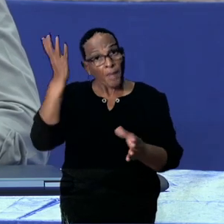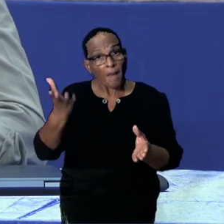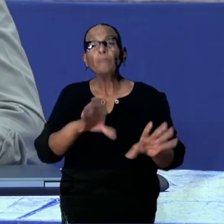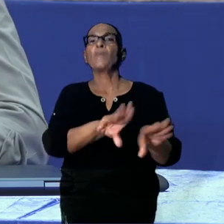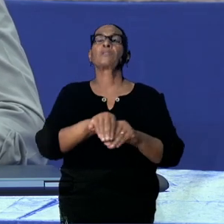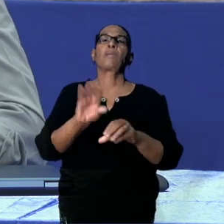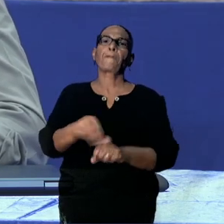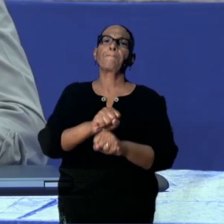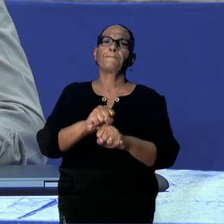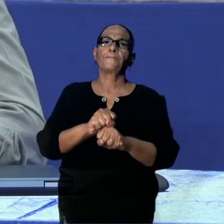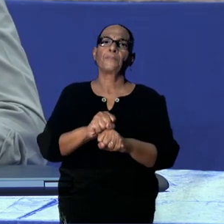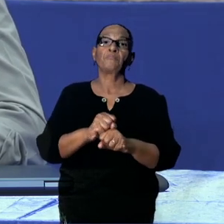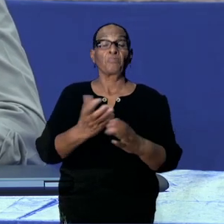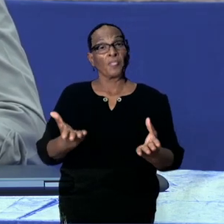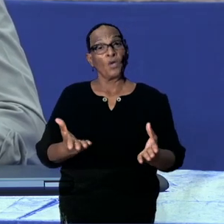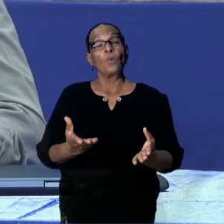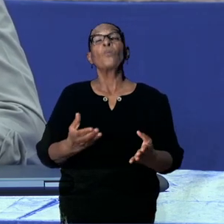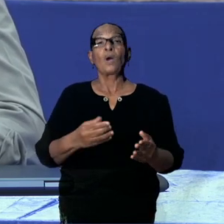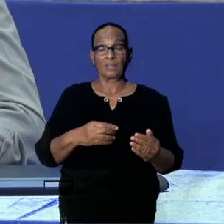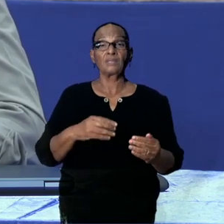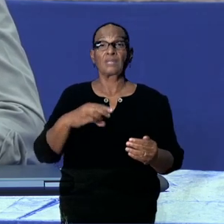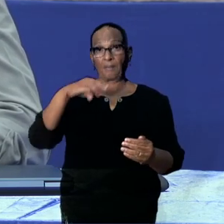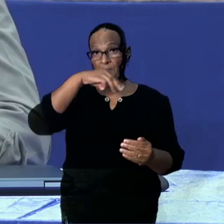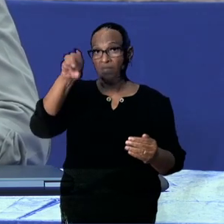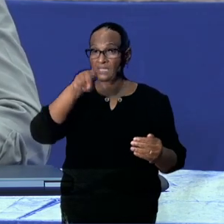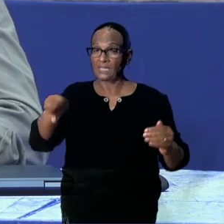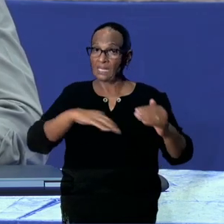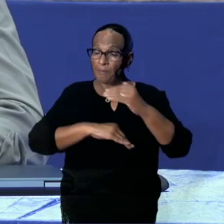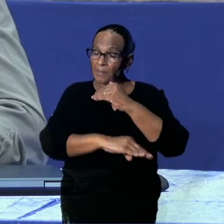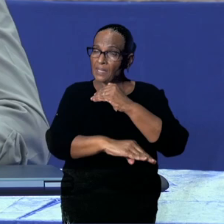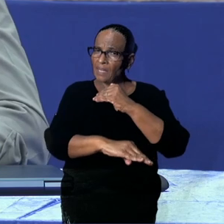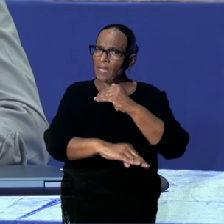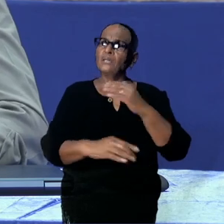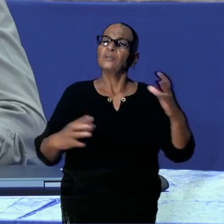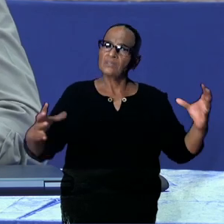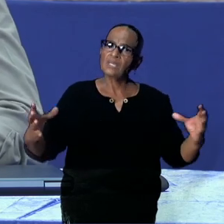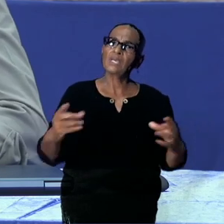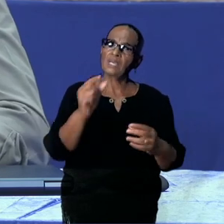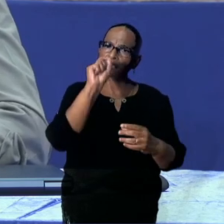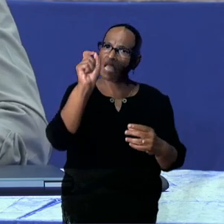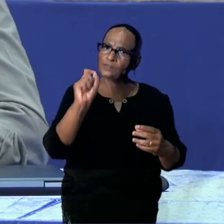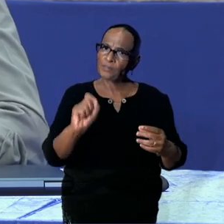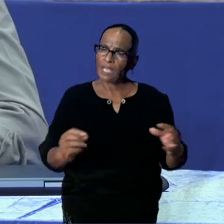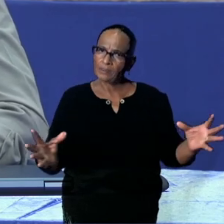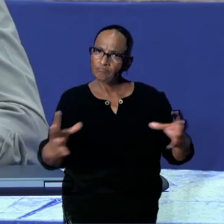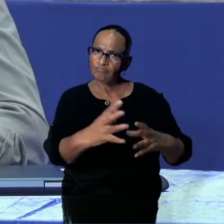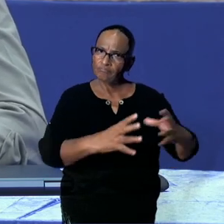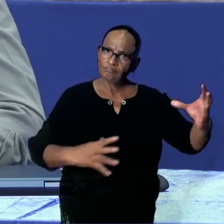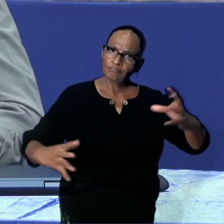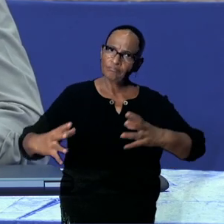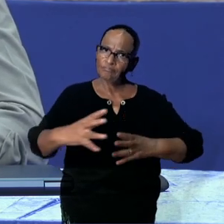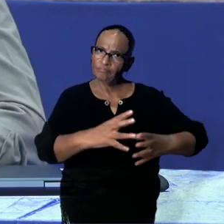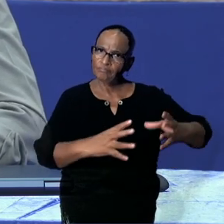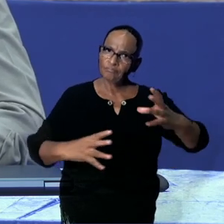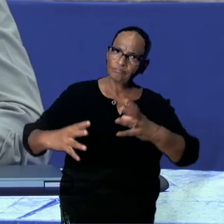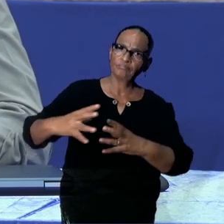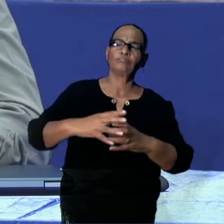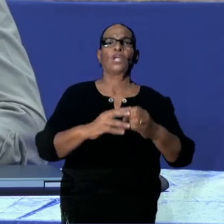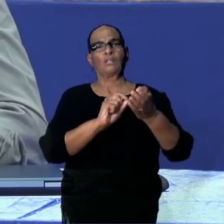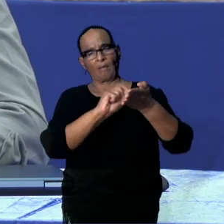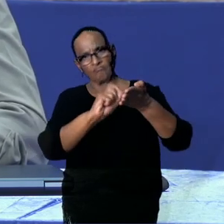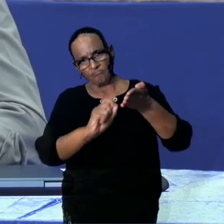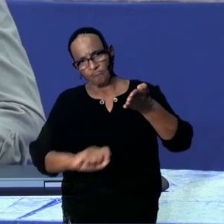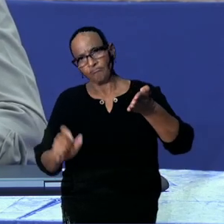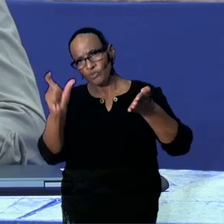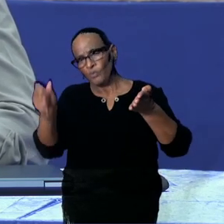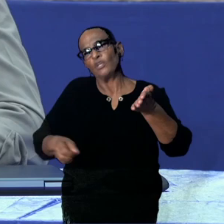betreft, de surveillance van de medische zending is nog steeds hetzelfde. Ze verzamelen de data en wekelijks worden de data gerapporteerd